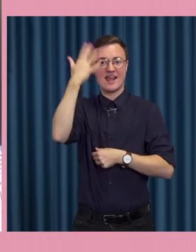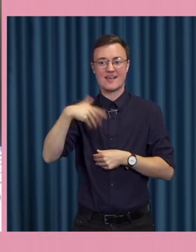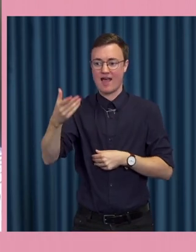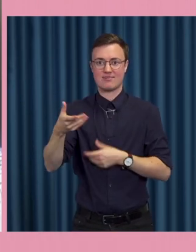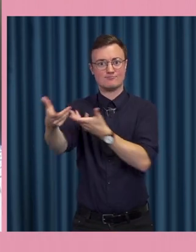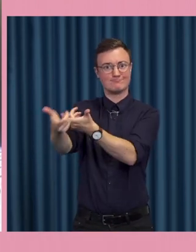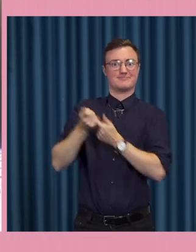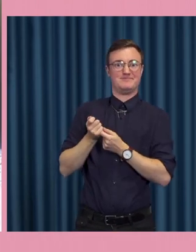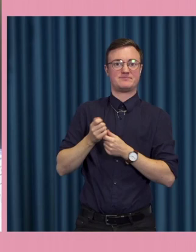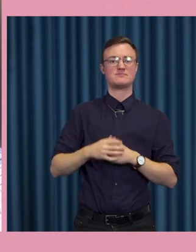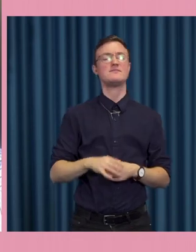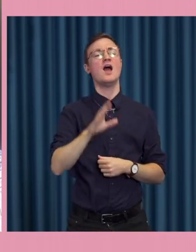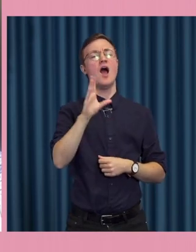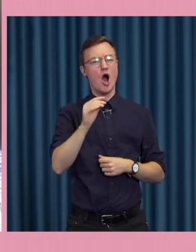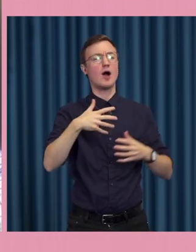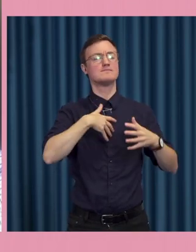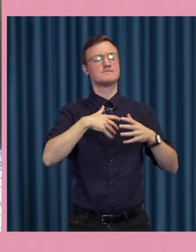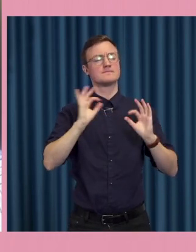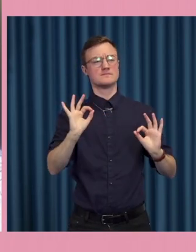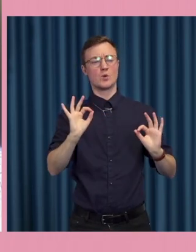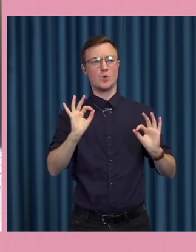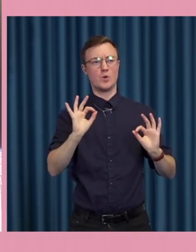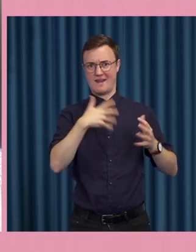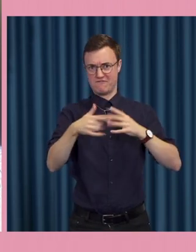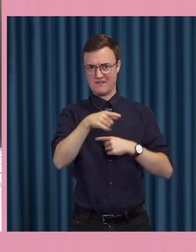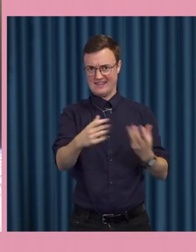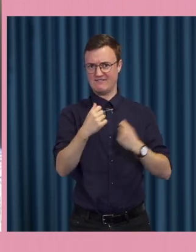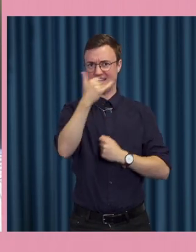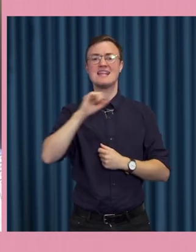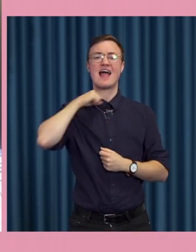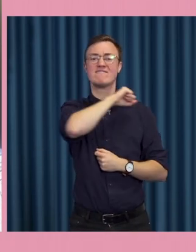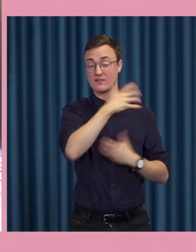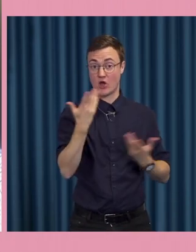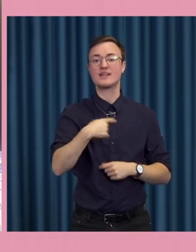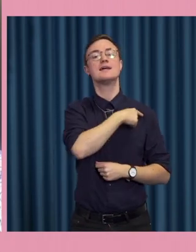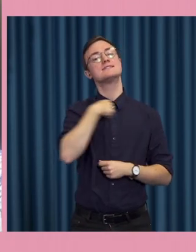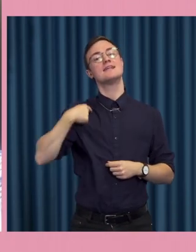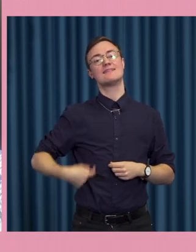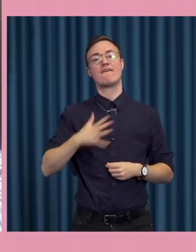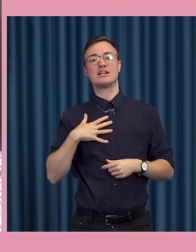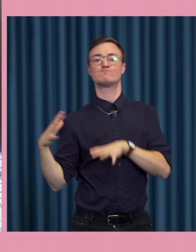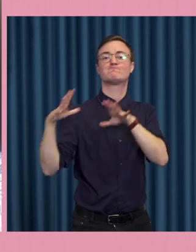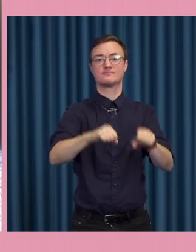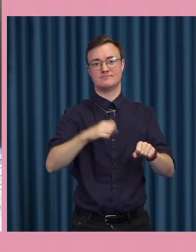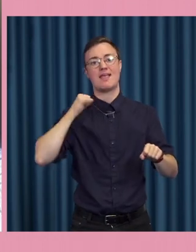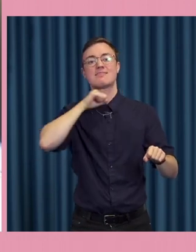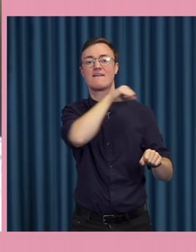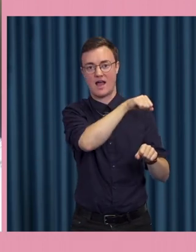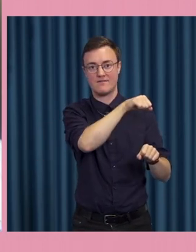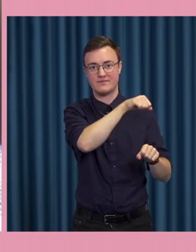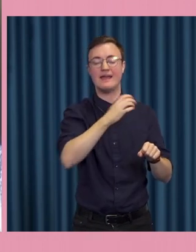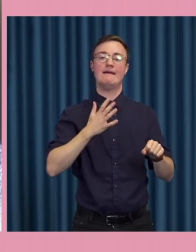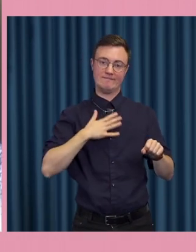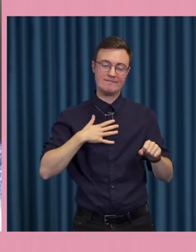ja men det som gör att det har varit viktigt där är naturligtvis att Kina vill ju ärövra Taiwan och inkludera